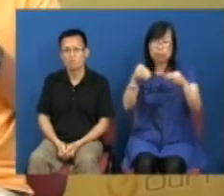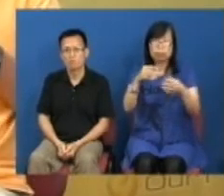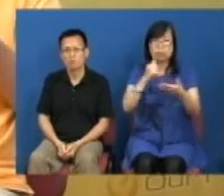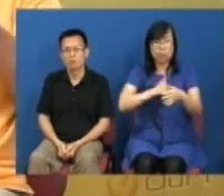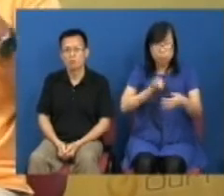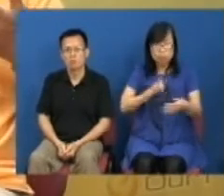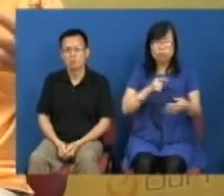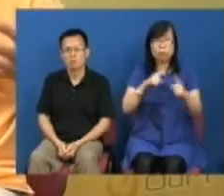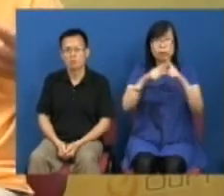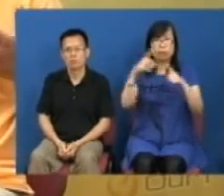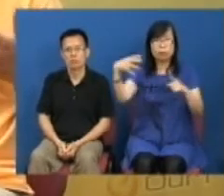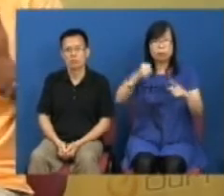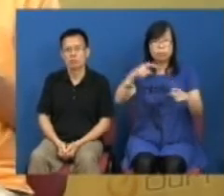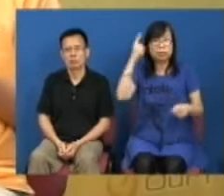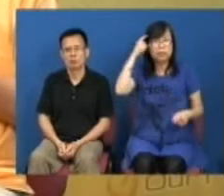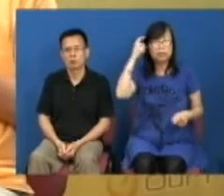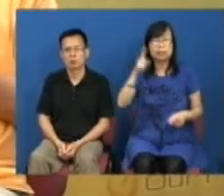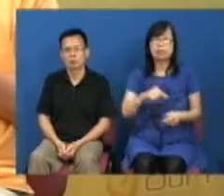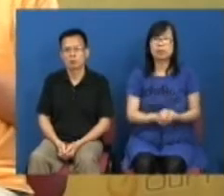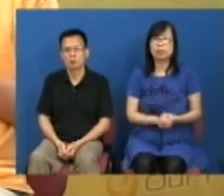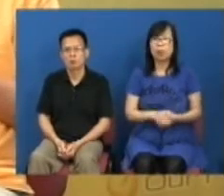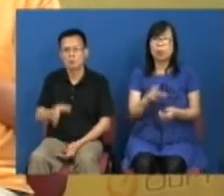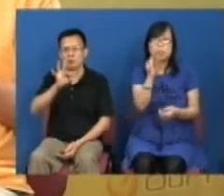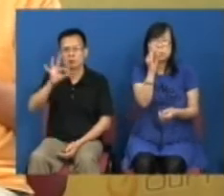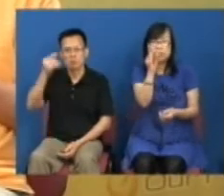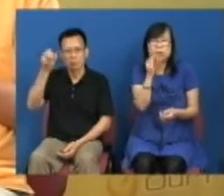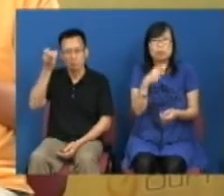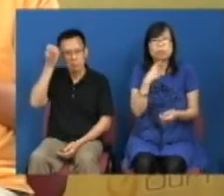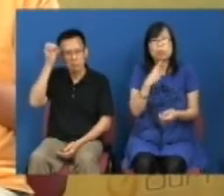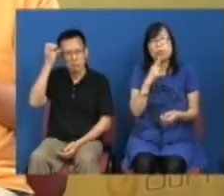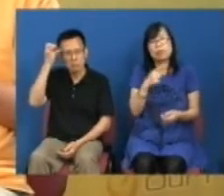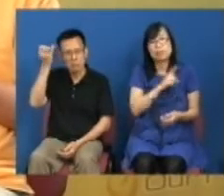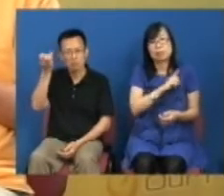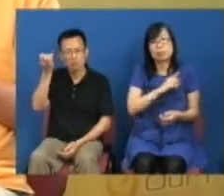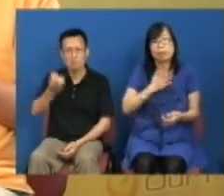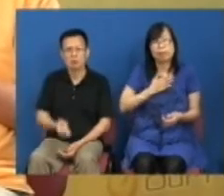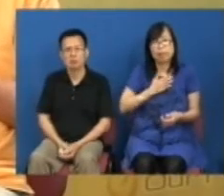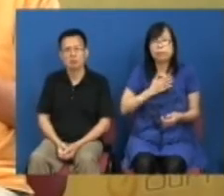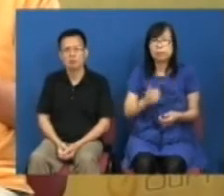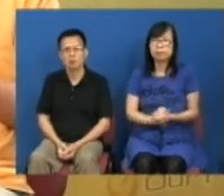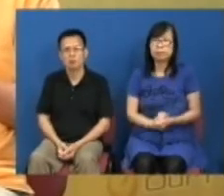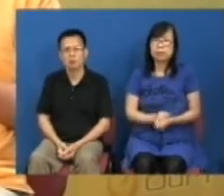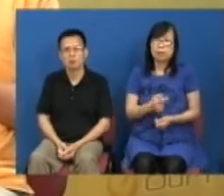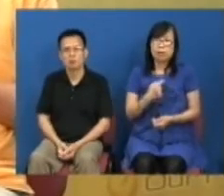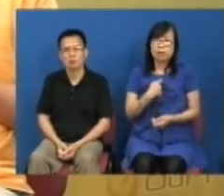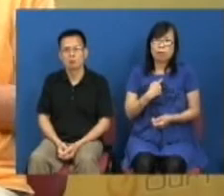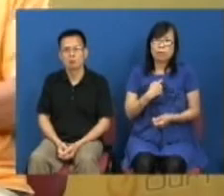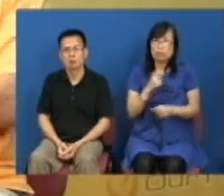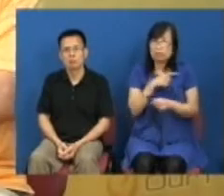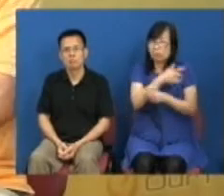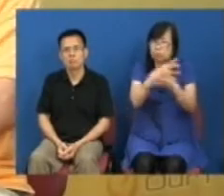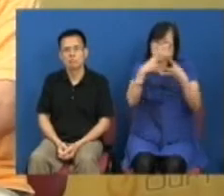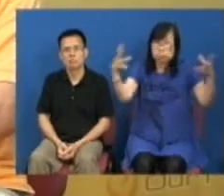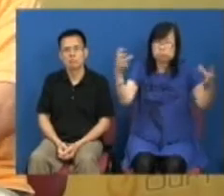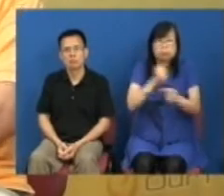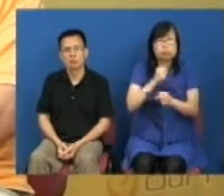对人权那方面的意识其实不是很弱令到我们非常之担心所以我们有大量的工作要做